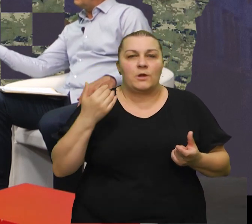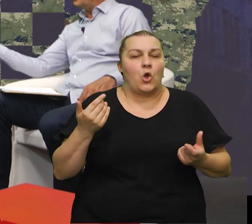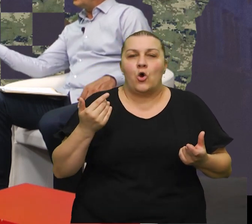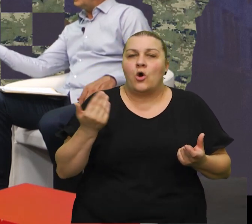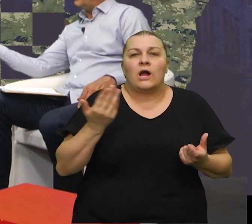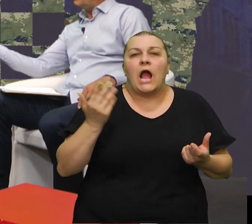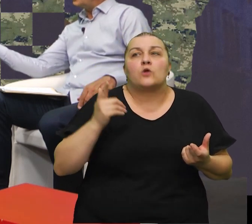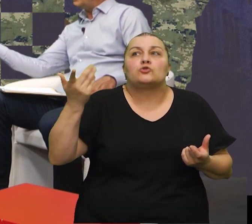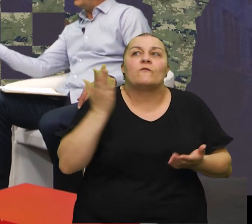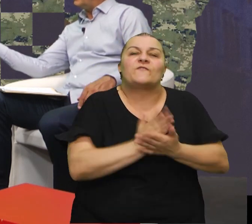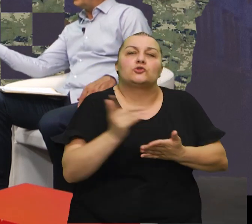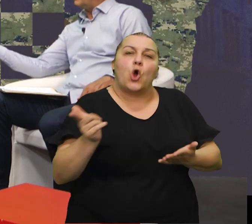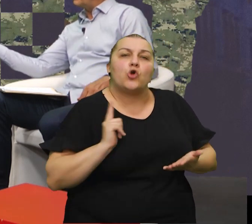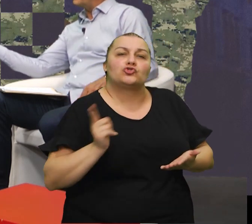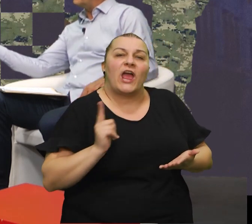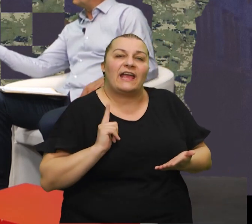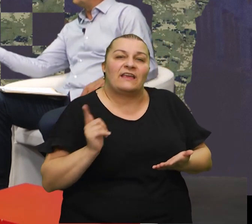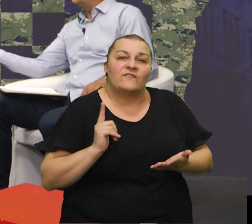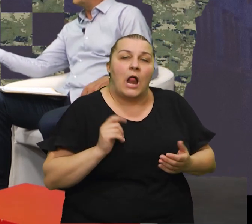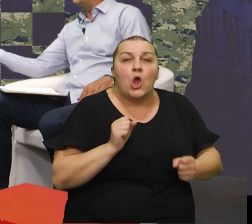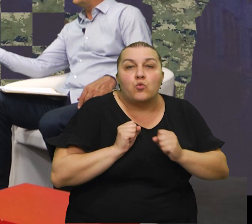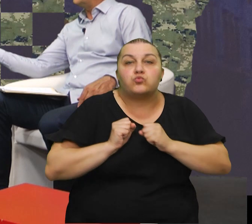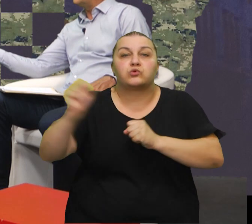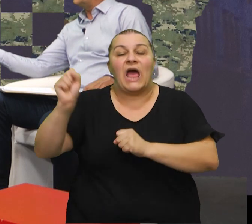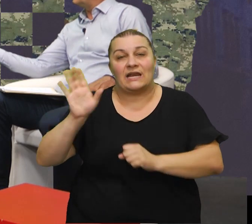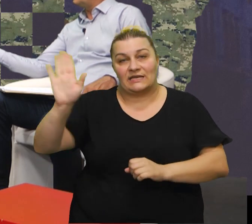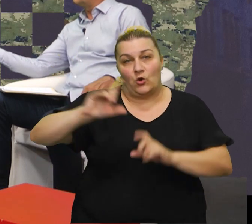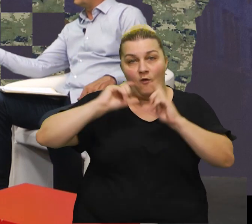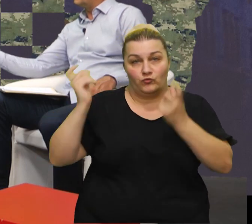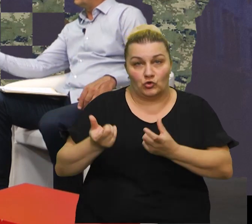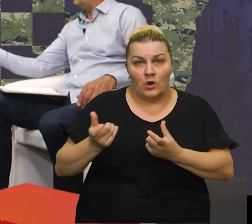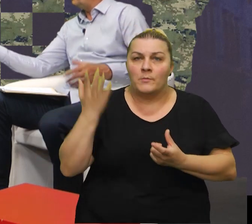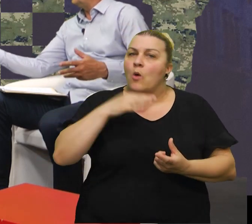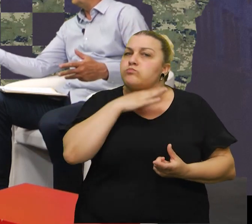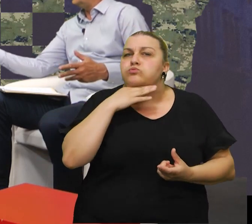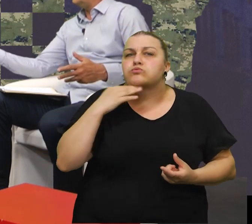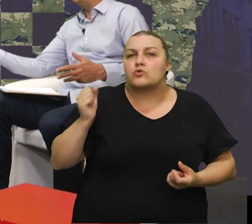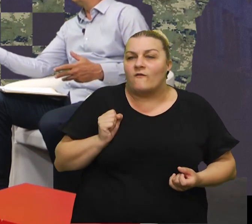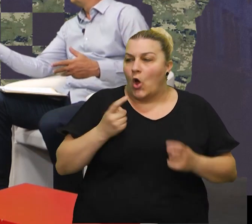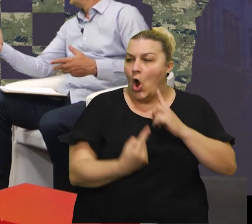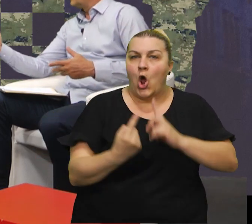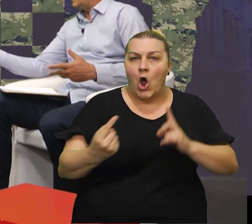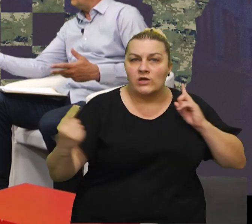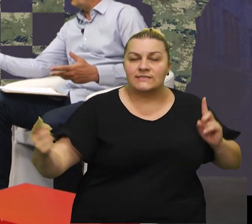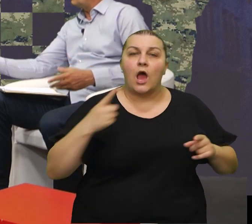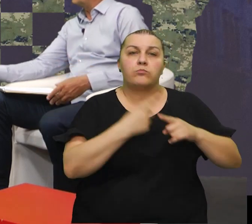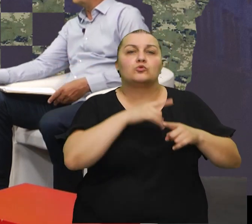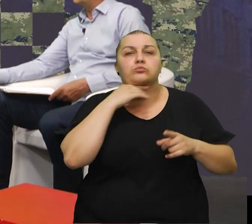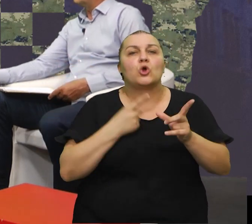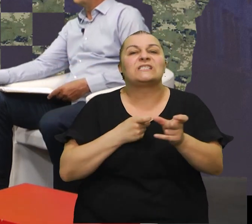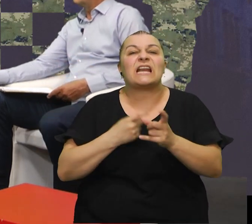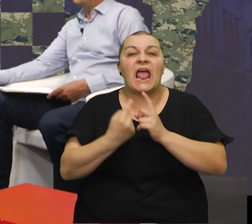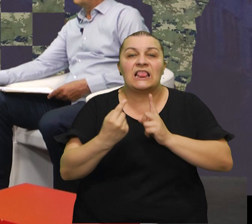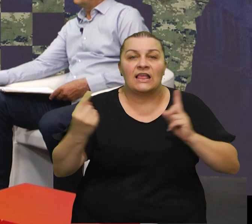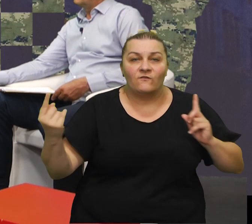već danima očekivala nekakav prosvjed, udar na tu njihovu utvrdu. Bilo je puno vojnika i streljeva koliko god